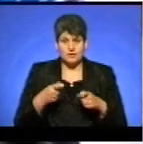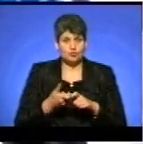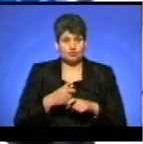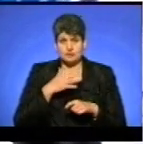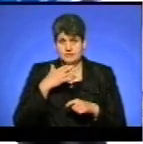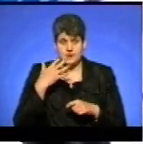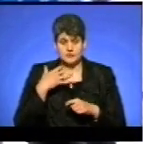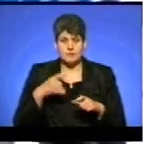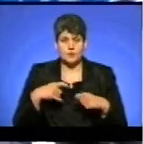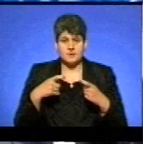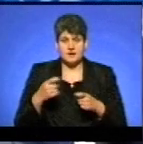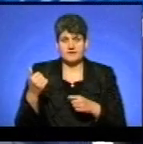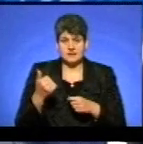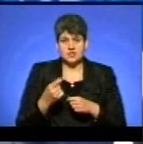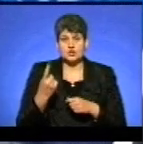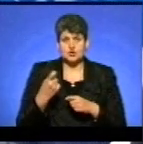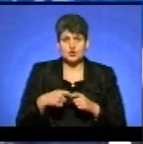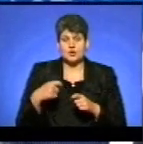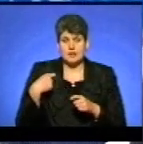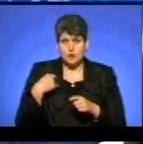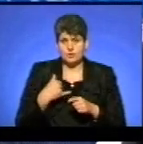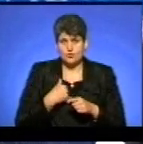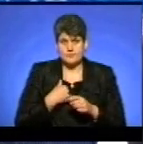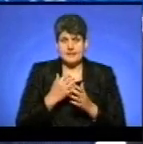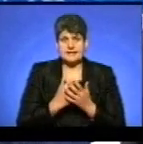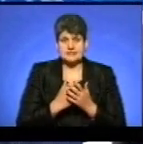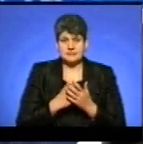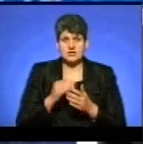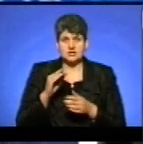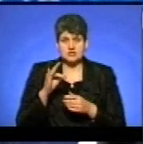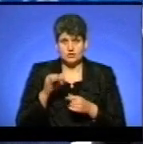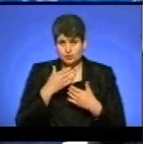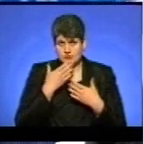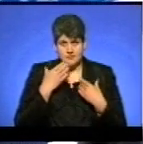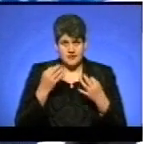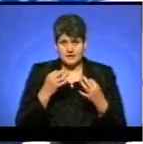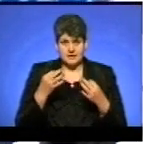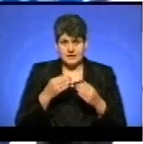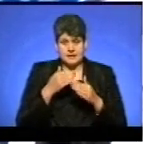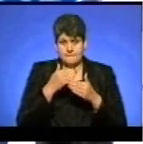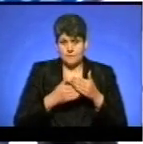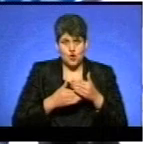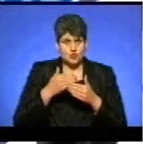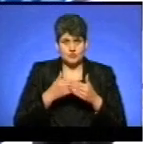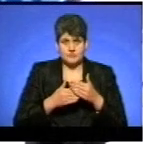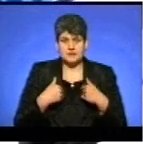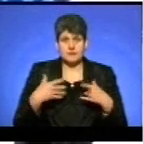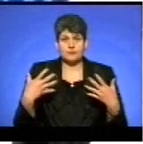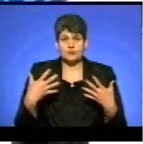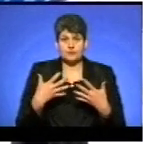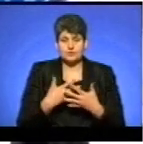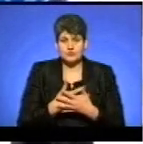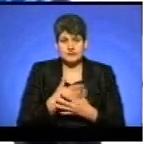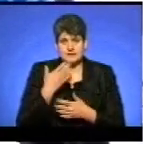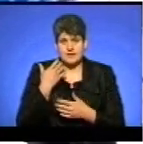багато, я прибігаю в тиждень 100 кілометрів, в мене запасу жиру немає ніякого, ніякої простойки. Мені простудитися на вітрі, це